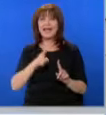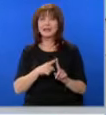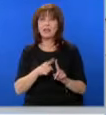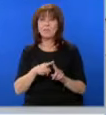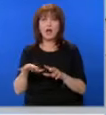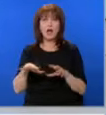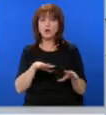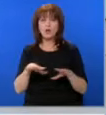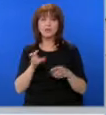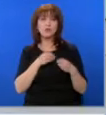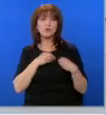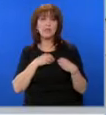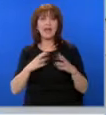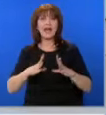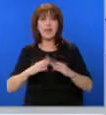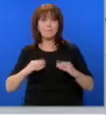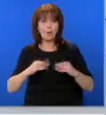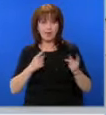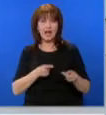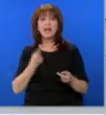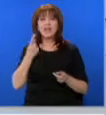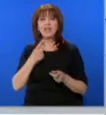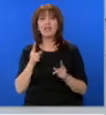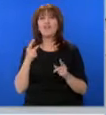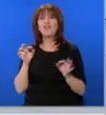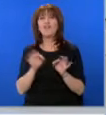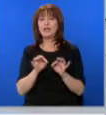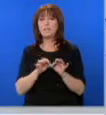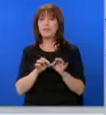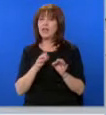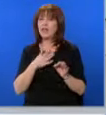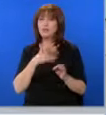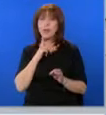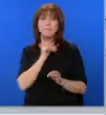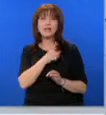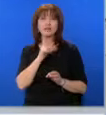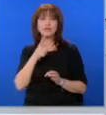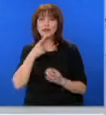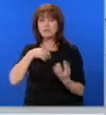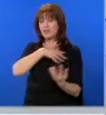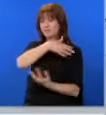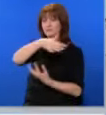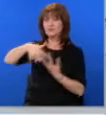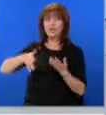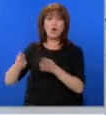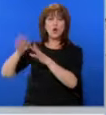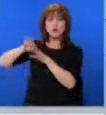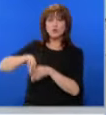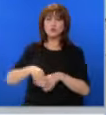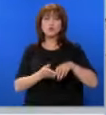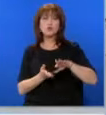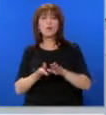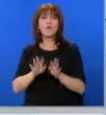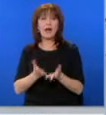Люлянето е усетено и в Япония и в Филипините. Закратко беше обявено предупреждение цунами, но беше отменено. Това е най